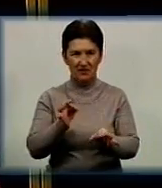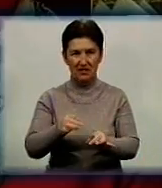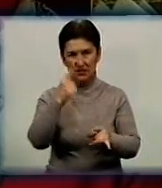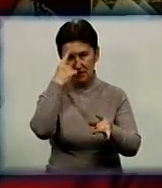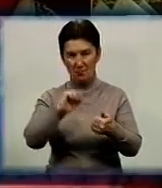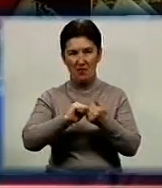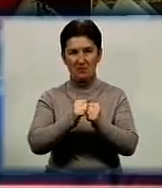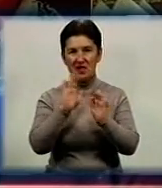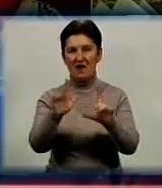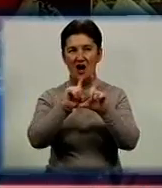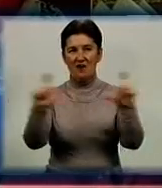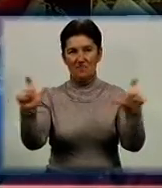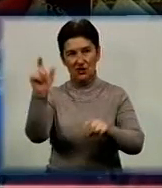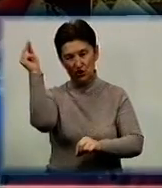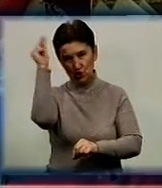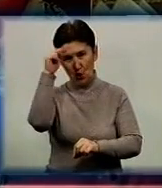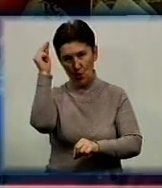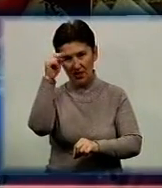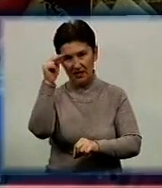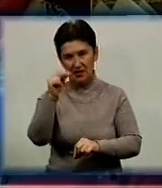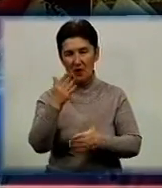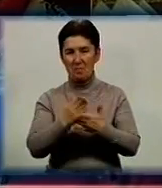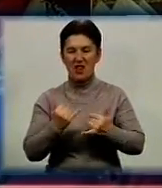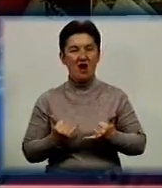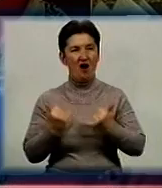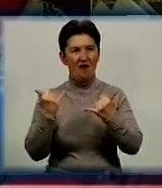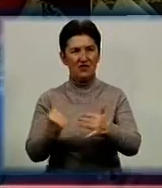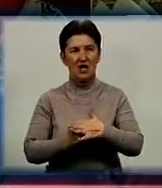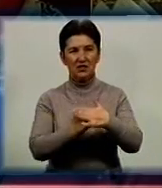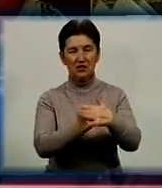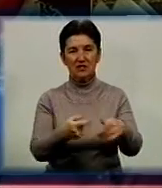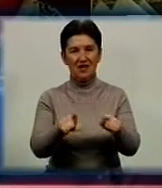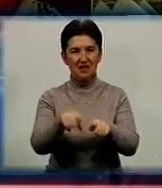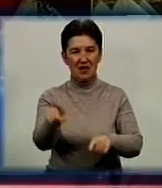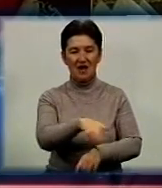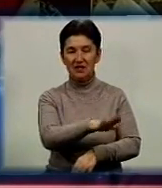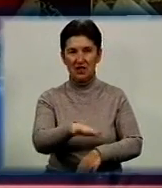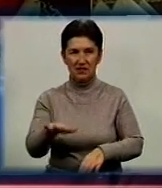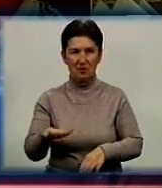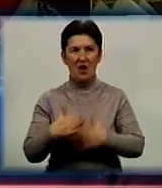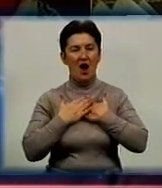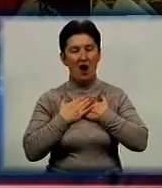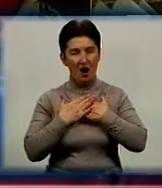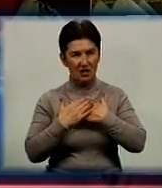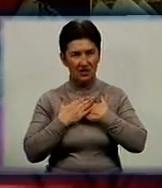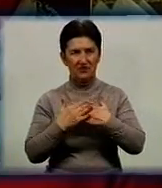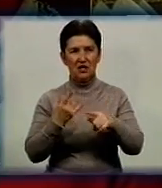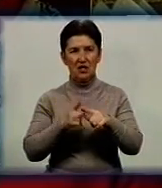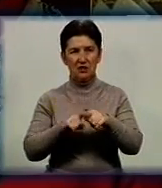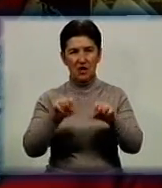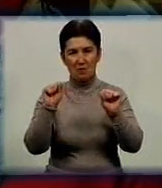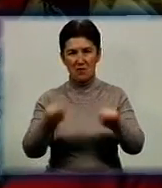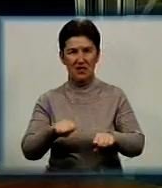в школі. Мав великий авторитет серед своїх однокласників. І така дитина активна, дитина організатор, яка могла